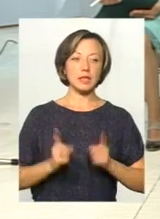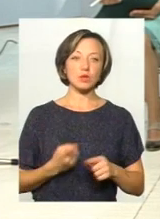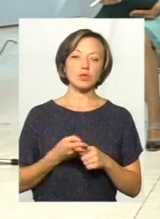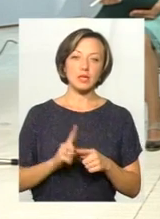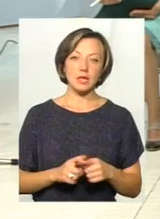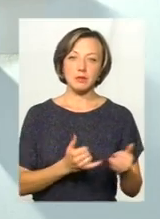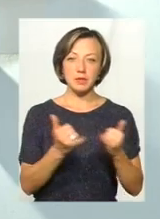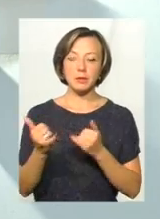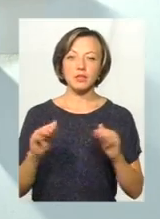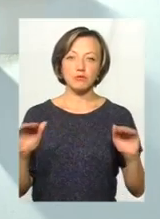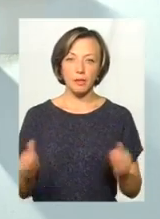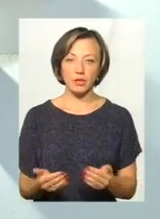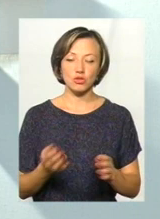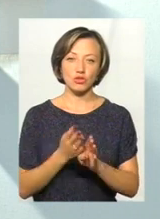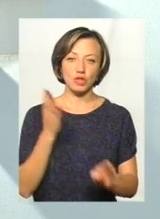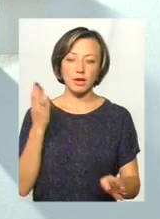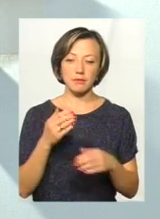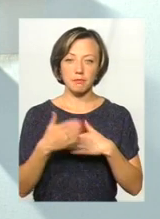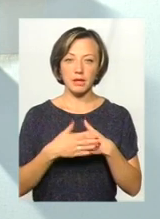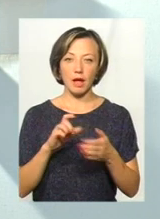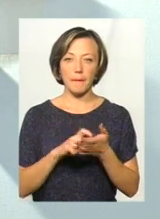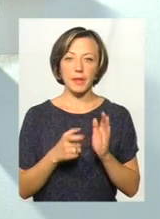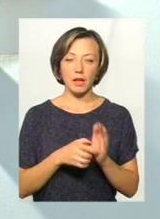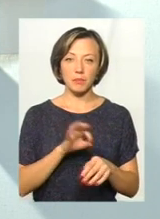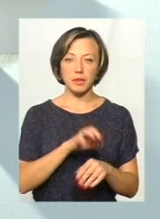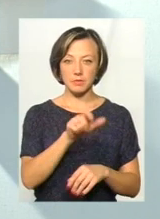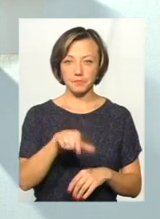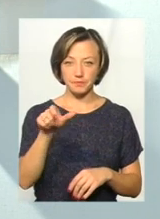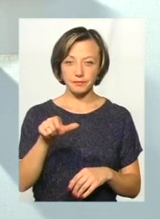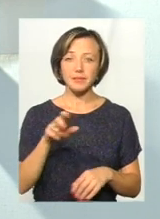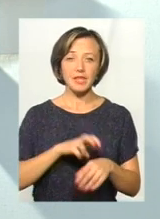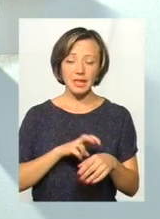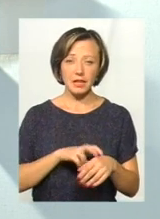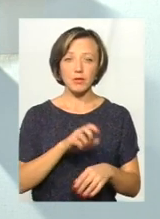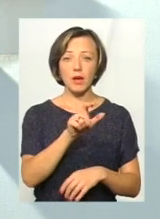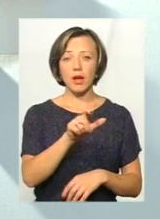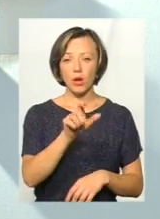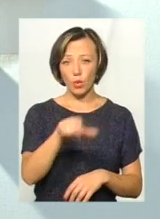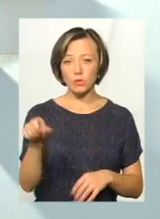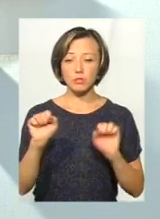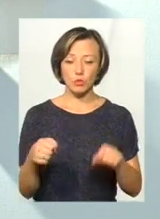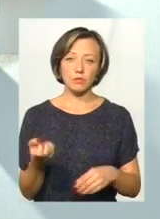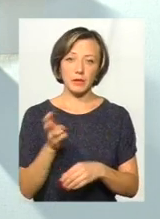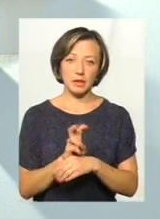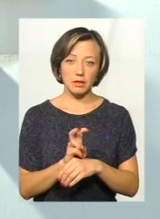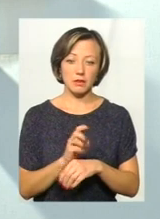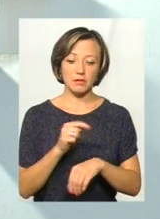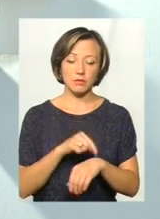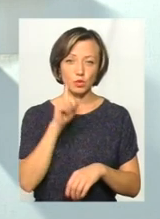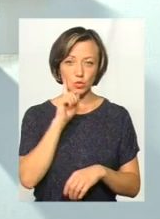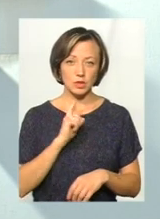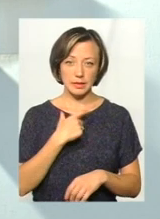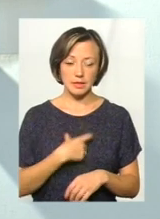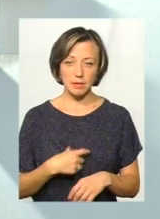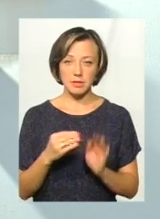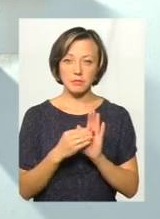забезпечить зменшення черг під кабінетами лікарів. Пацієнт зможе прийти в зручний для себе